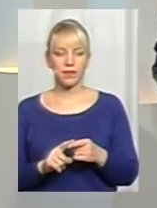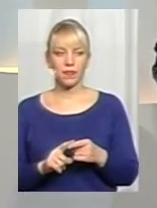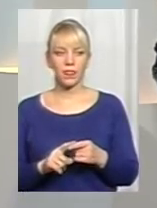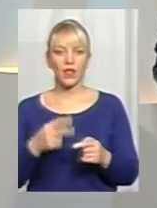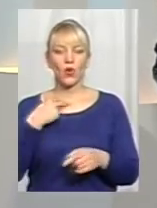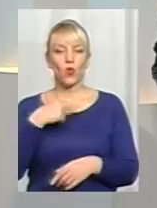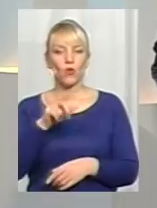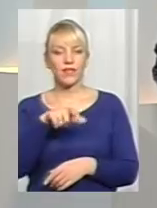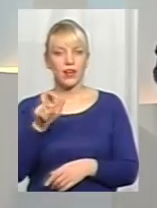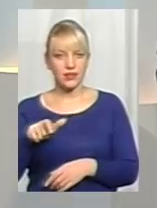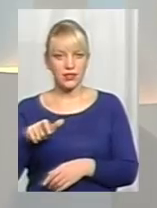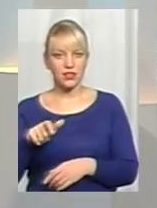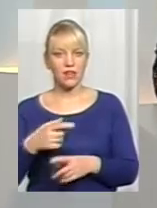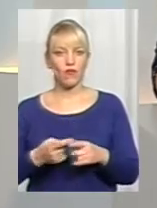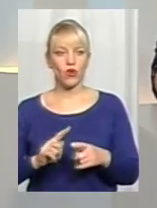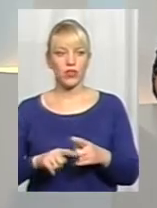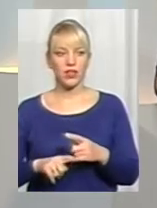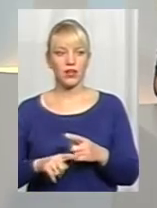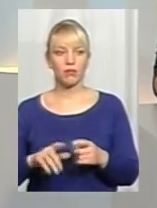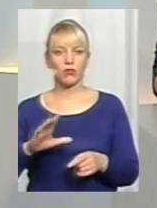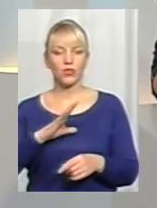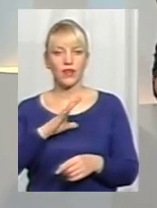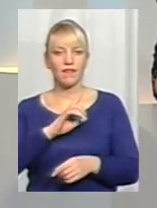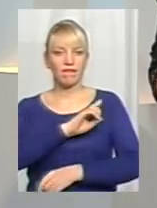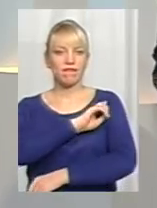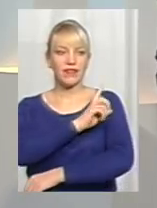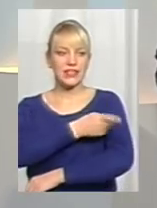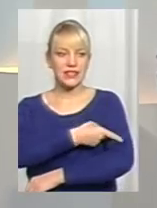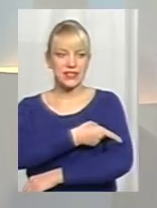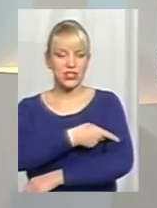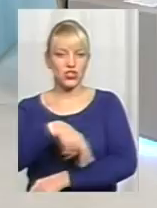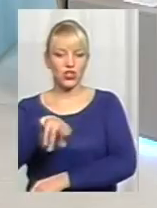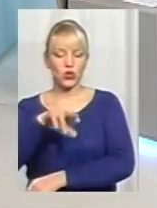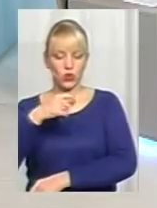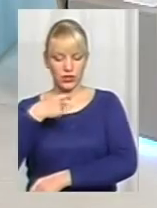'язнення, вони все ж таки зазнали фізичних до себе.